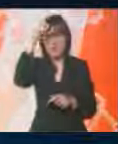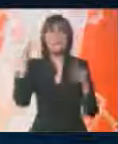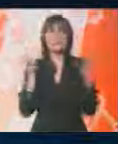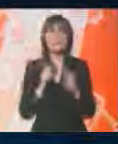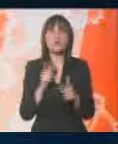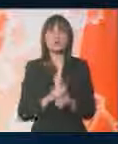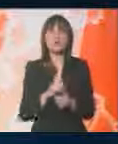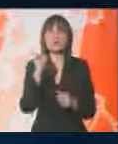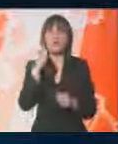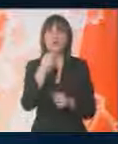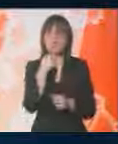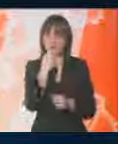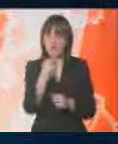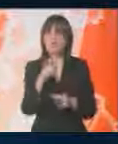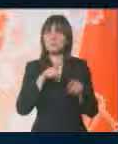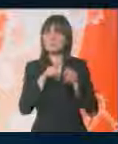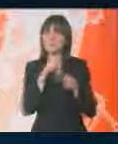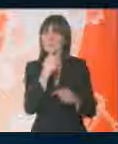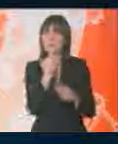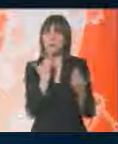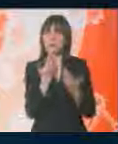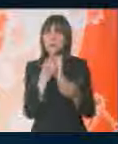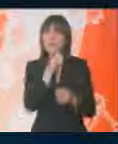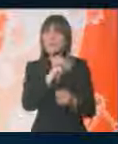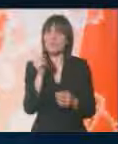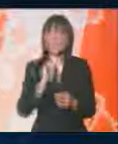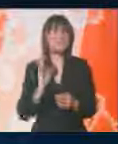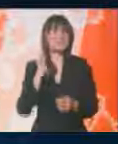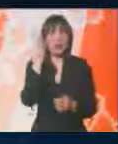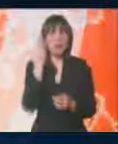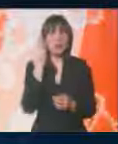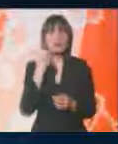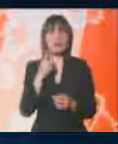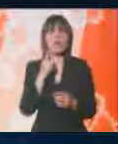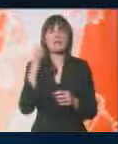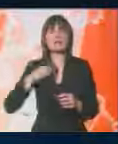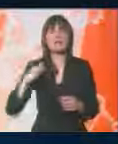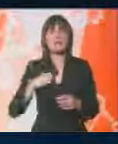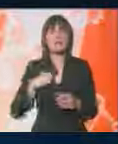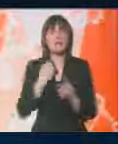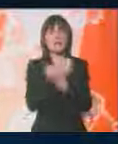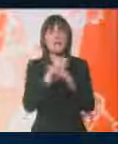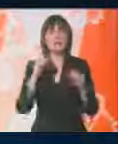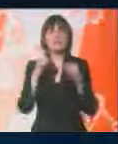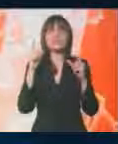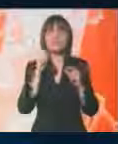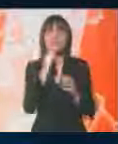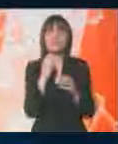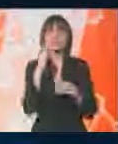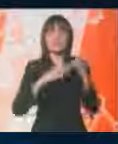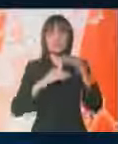društvom, da ko kažem vrlo symptomatično, ono također nije neko sjajno civilizovano, demokratsko, izgrađeno društvo.